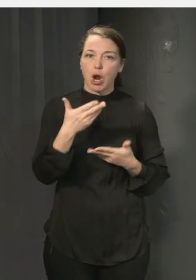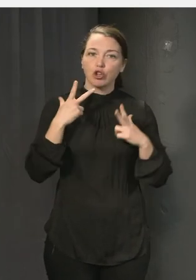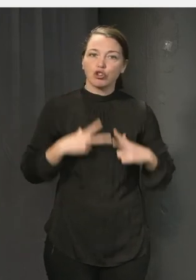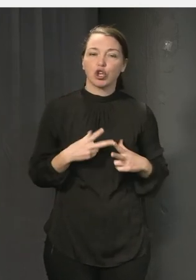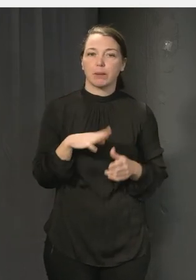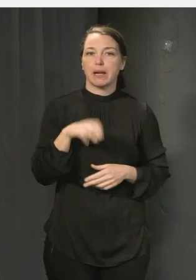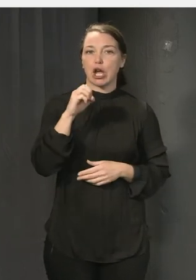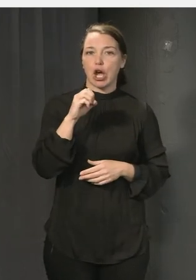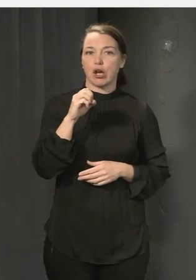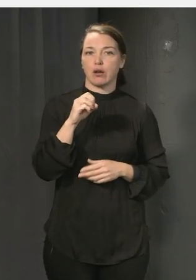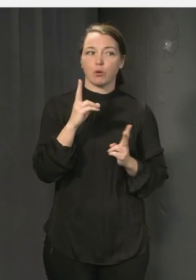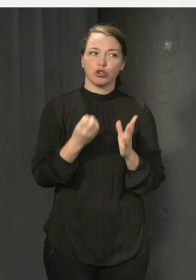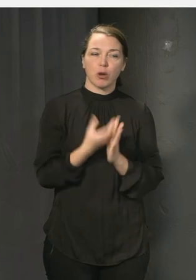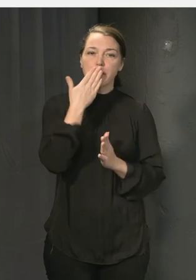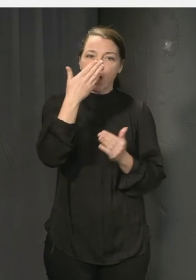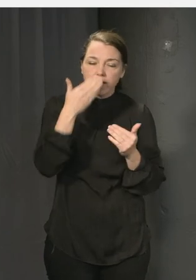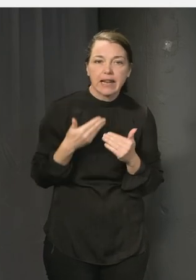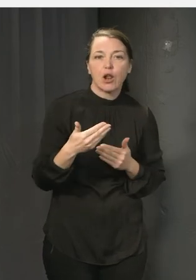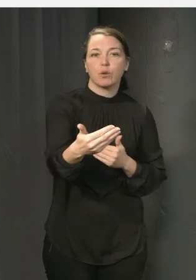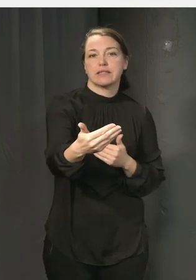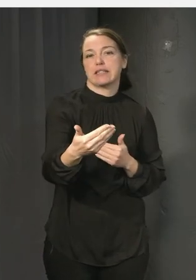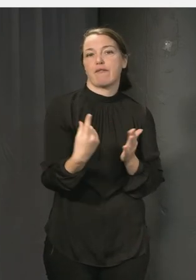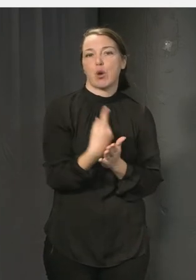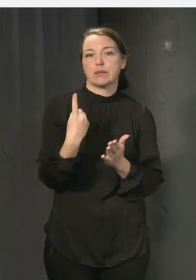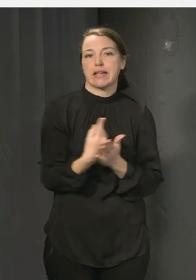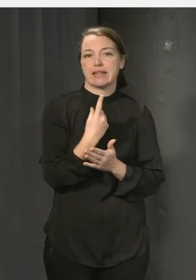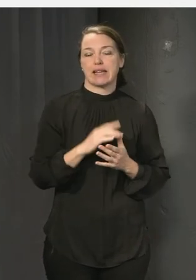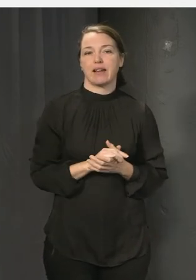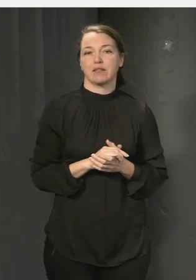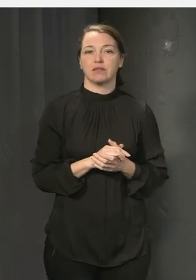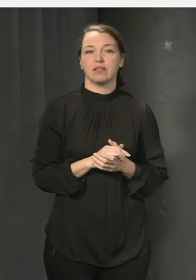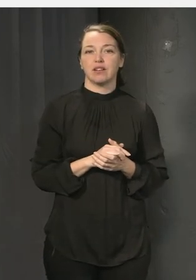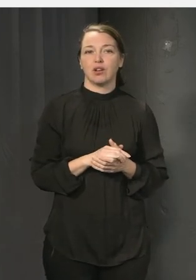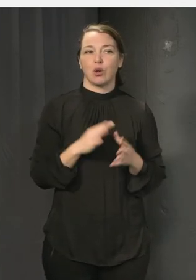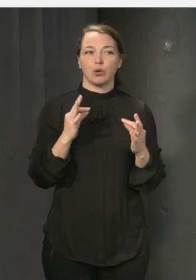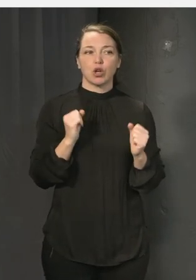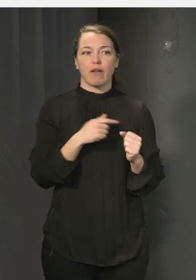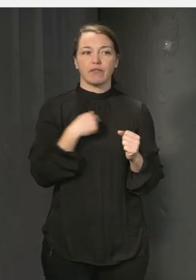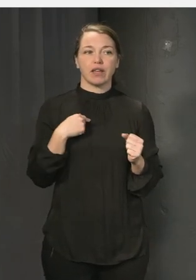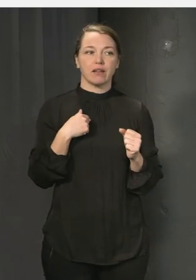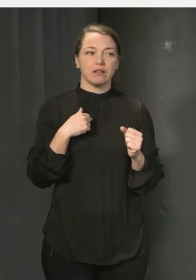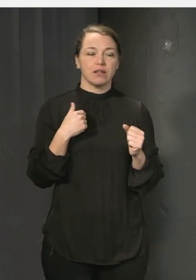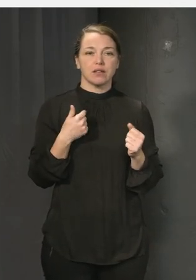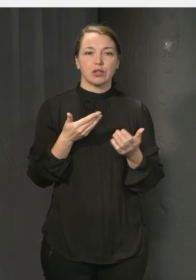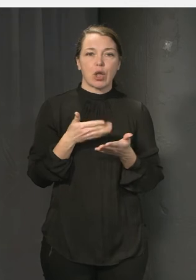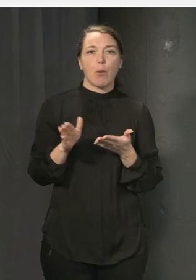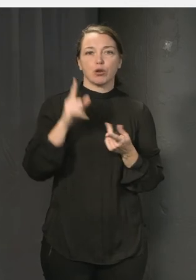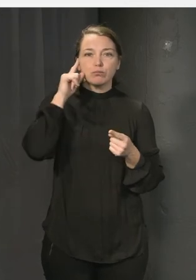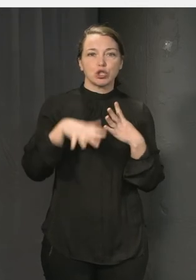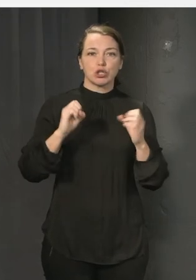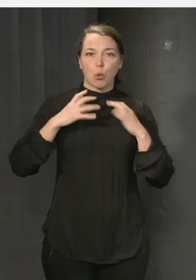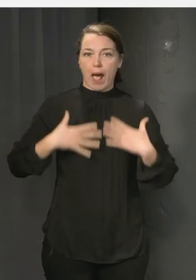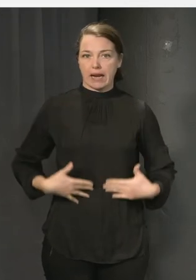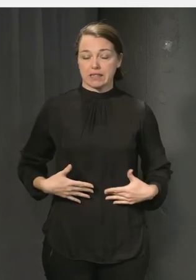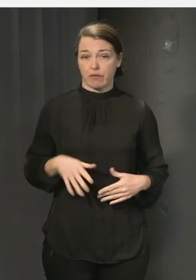skapa långsiktiga förutsättningar för det för att komma åt det här med den den växande psykiska oelsen som är ju det är ju helt